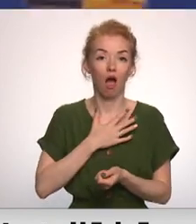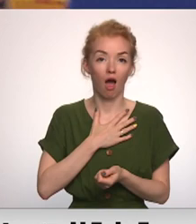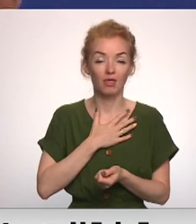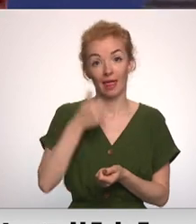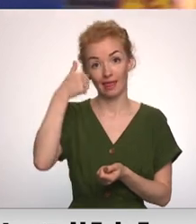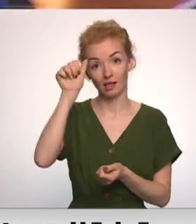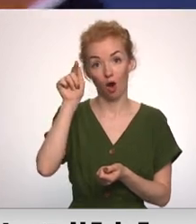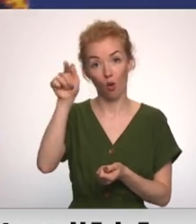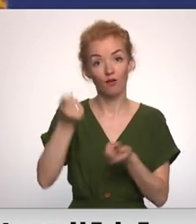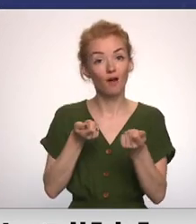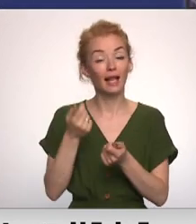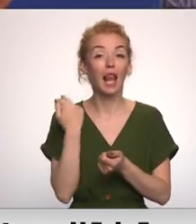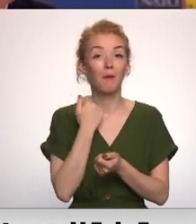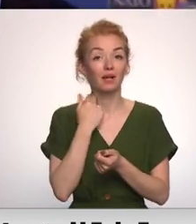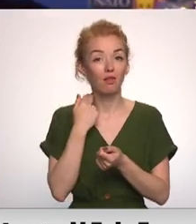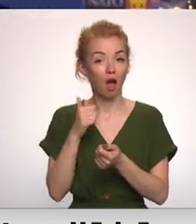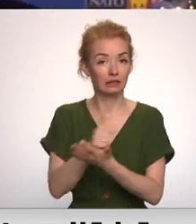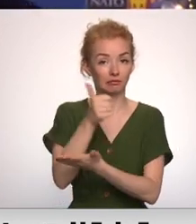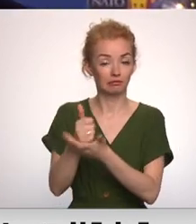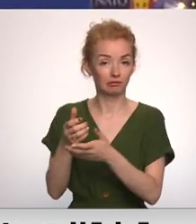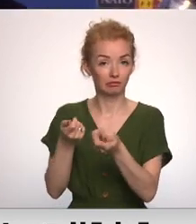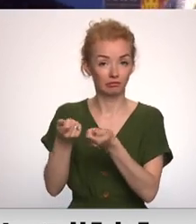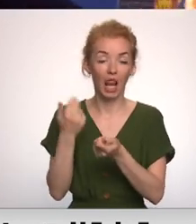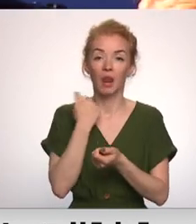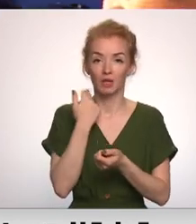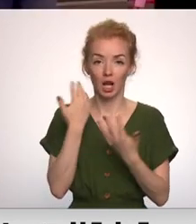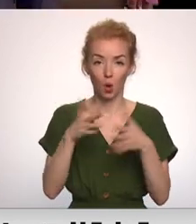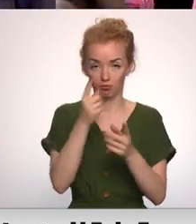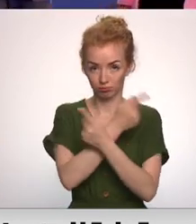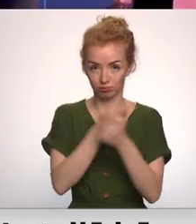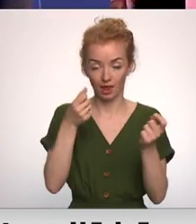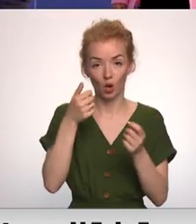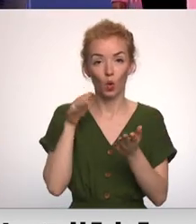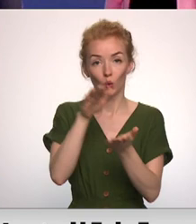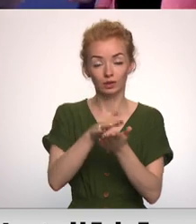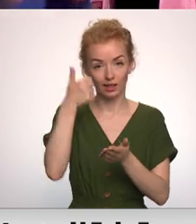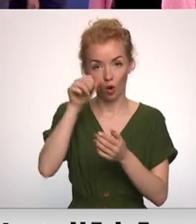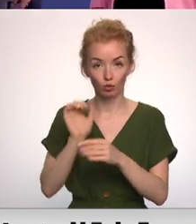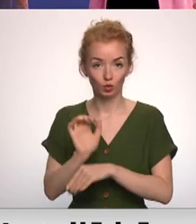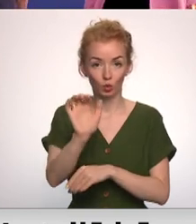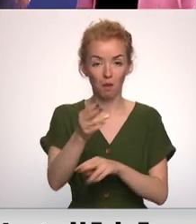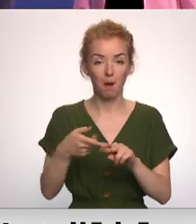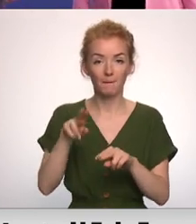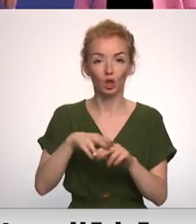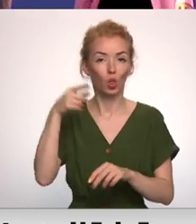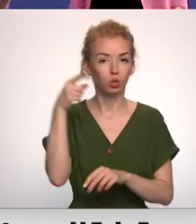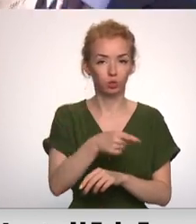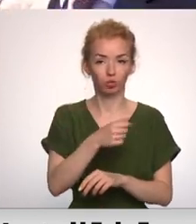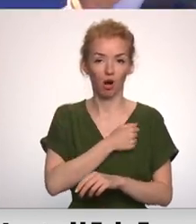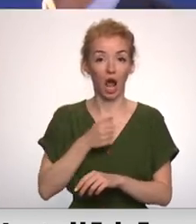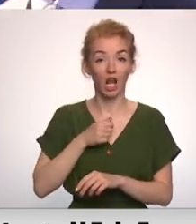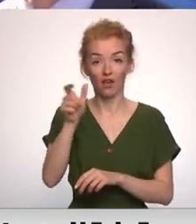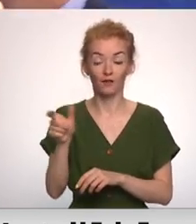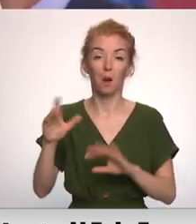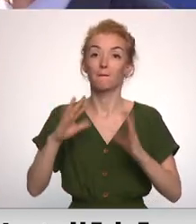Igauniem, piemēram, to vadījis Lielbritānijam. Lielbritānijiem ir pateikusi, ka uz Igaunijiem sūtīs papildus vēl tūkstoši karavīrus, bet